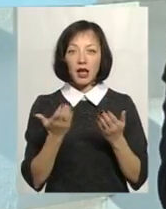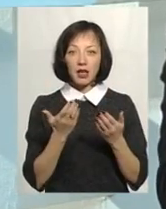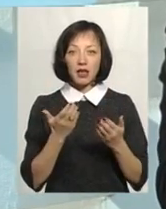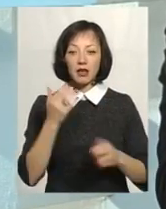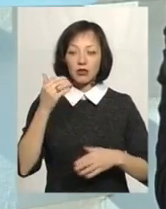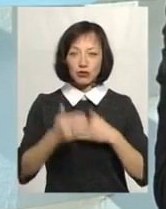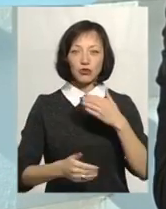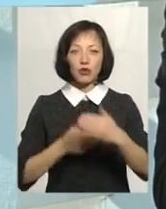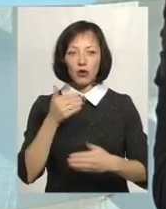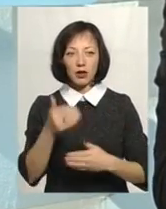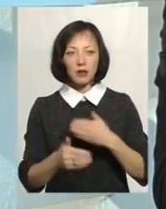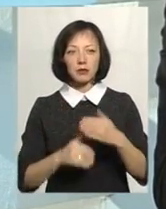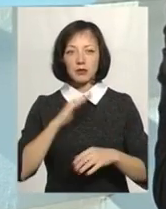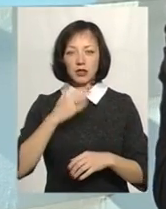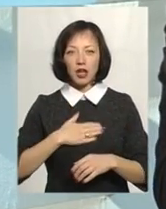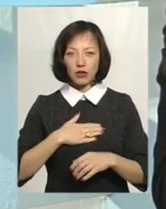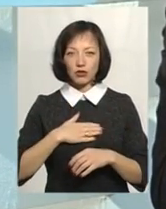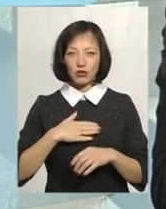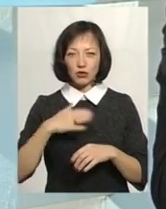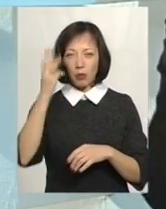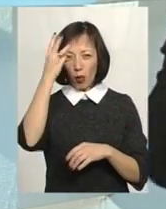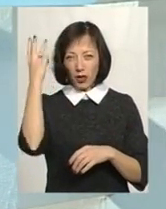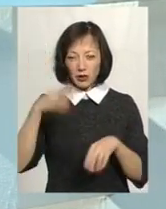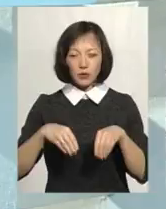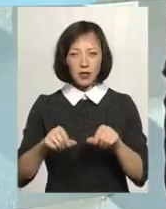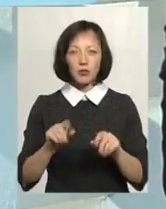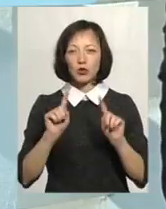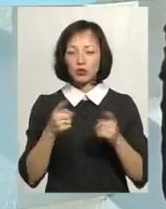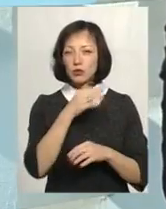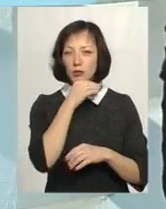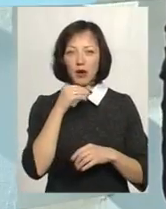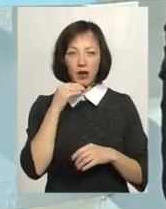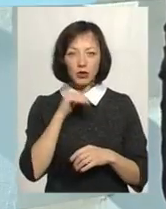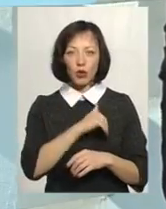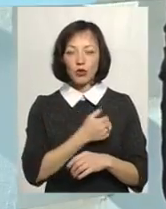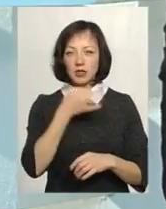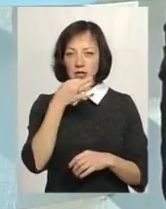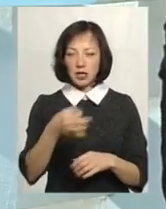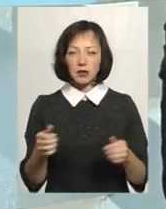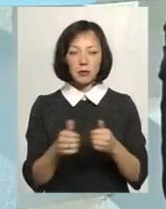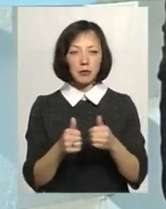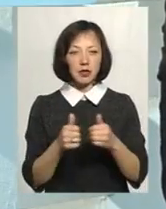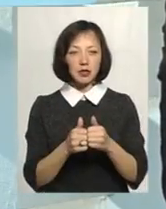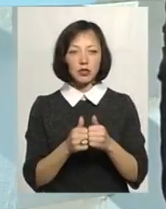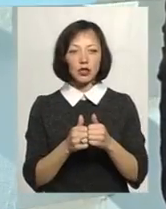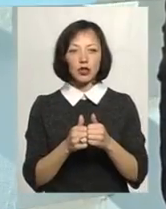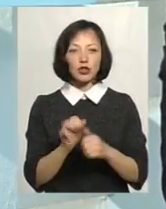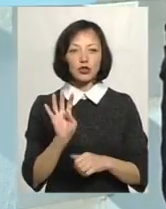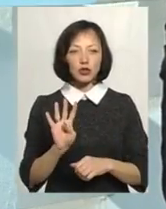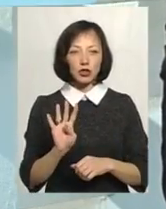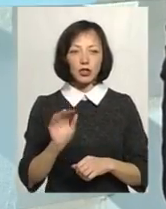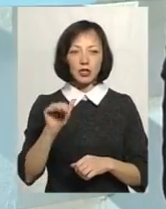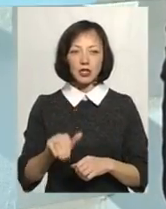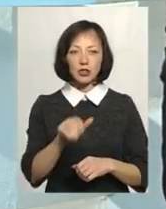журними через нашу подільську землю, досить багато. Хочу вам сказати, що близько 4 тисяч